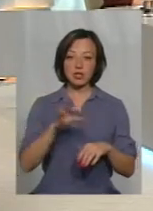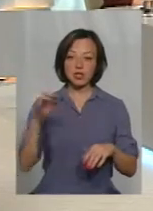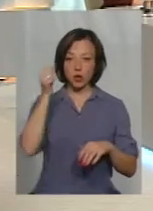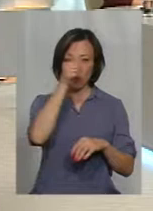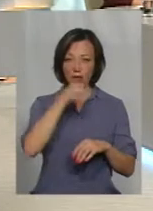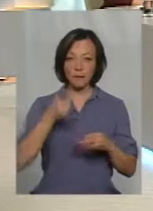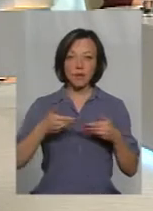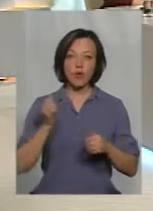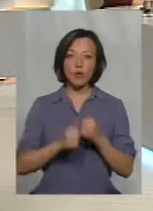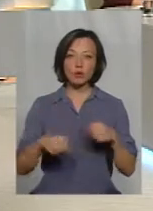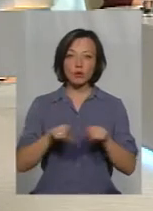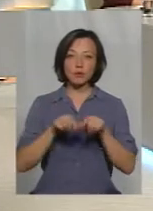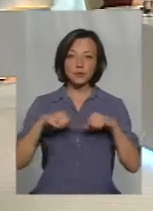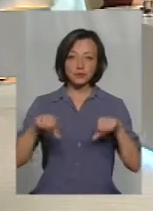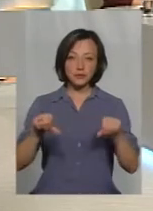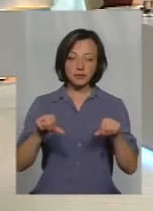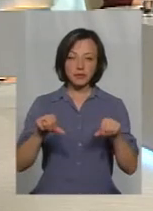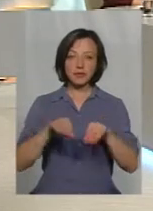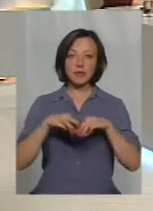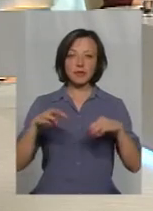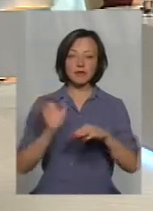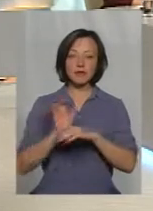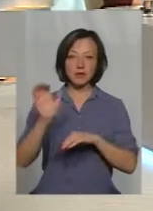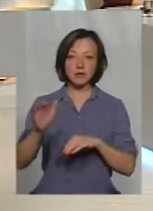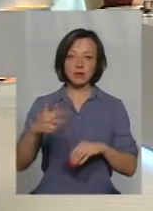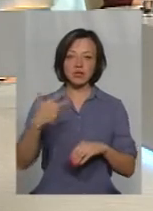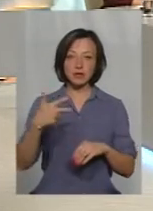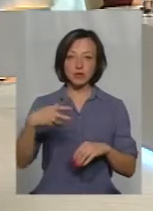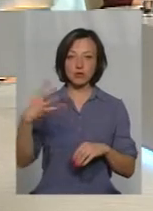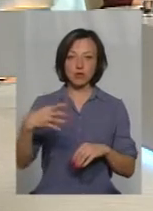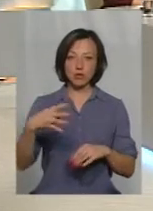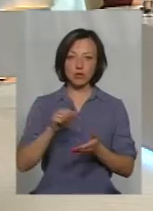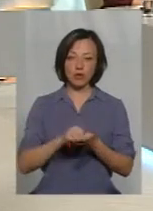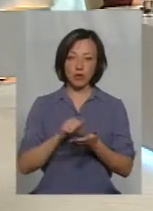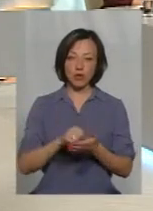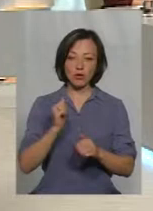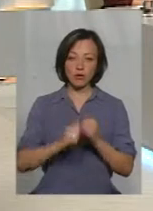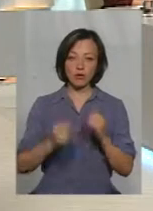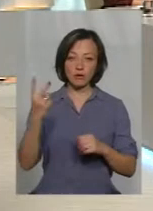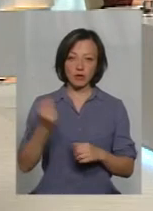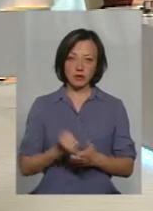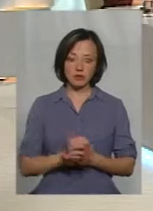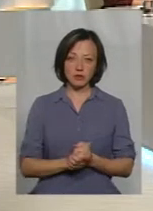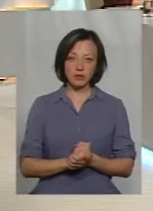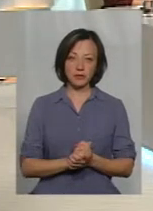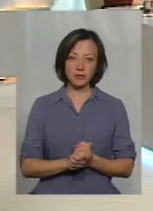роках, ми кожну таку комісію на міністерство відправляли по 30-40 документів кожних два тижні.